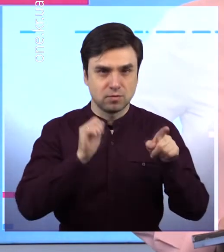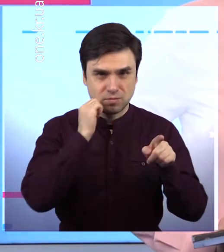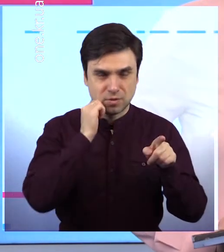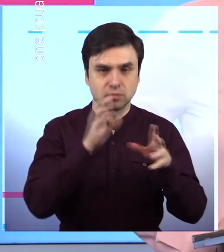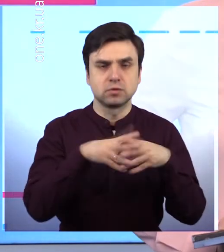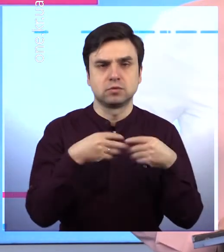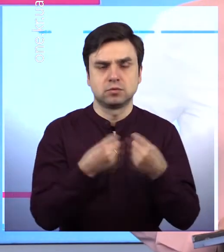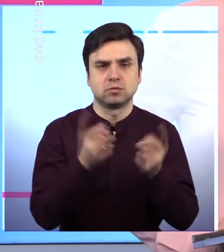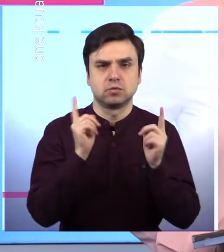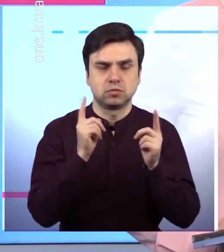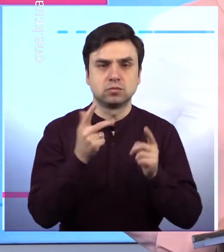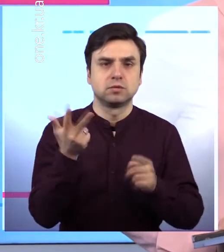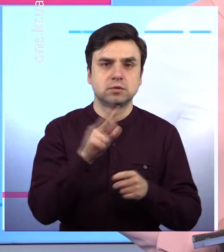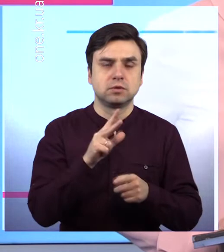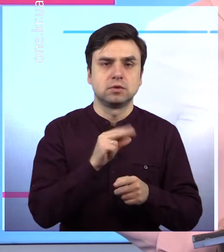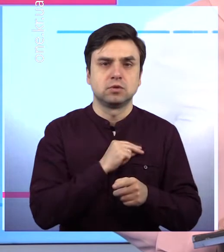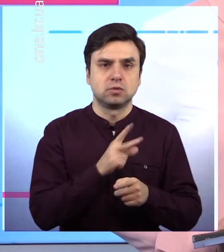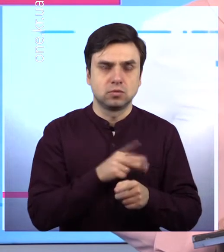привітали, знають наші кореспонденти.